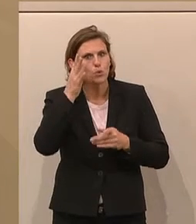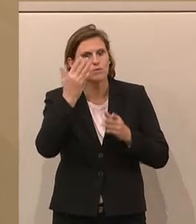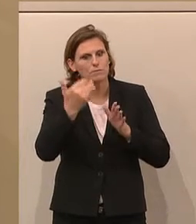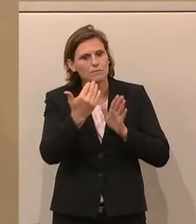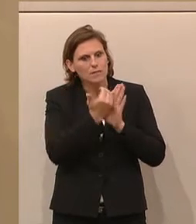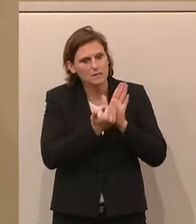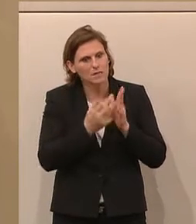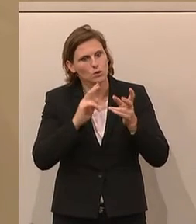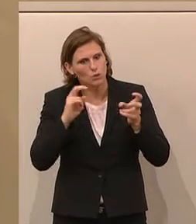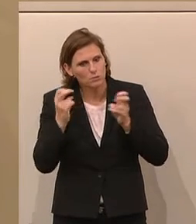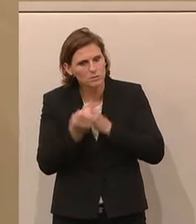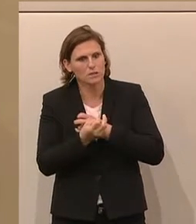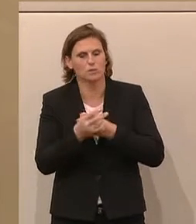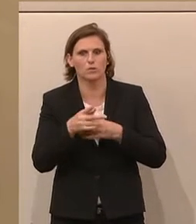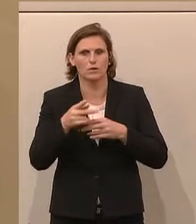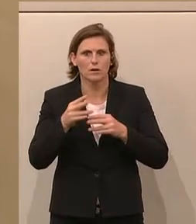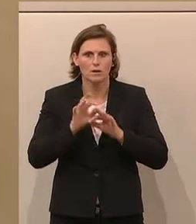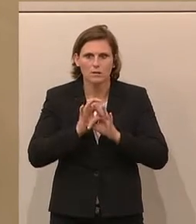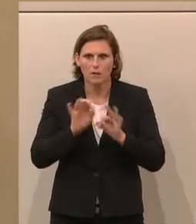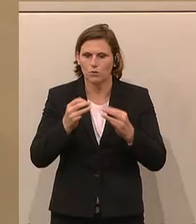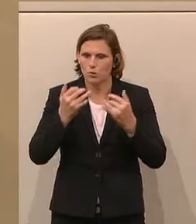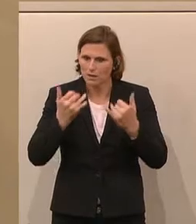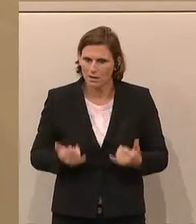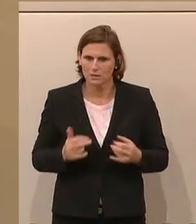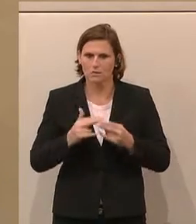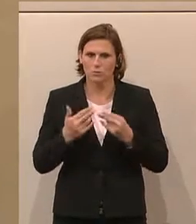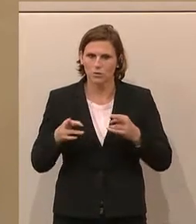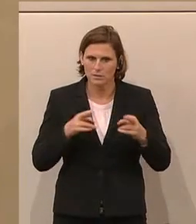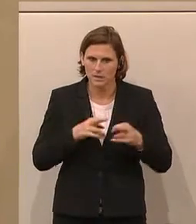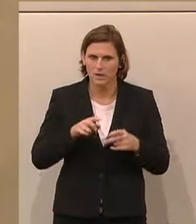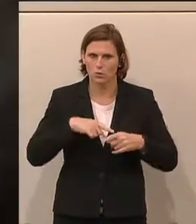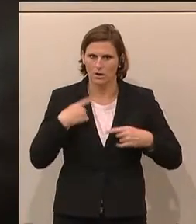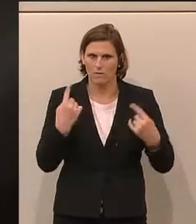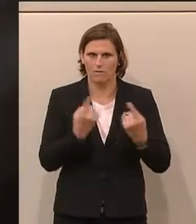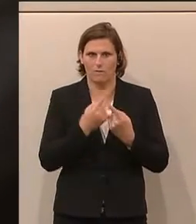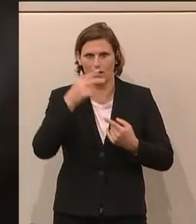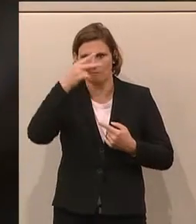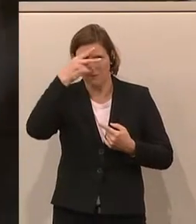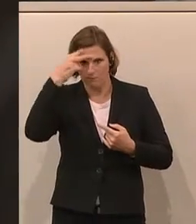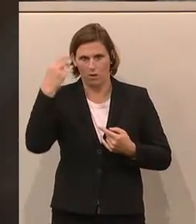Österreich umgesetzt werden. Dafür steht diese Bundesregierung. Dafür stehen wir als Volkspartei.